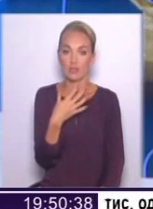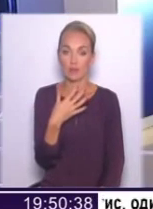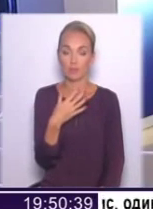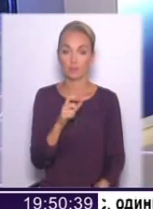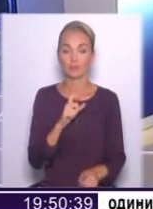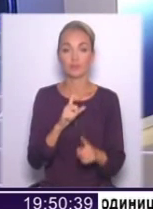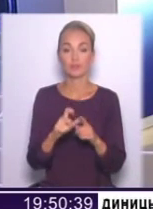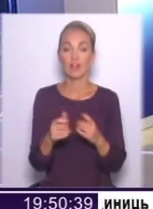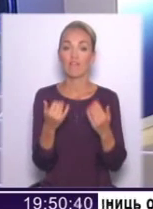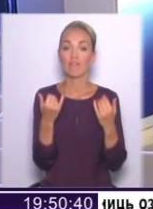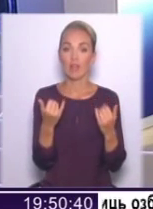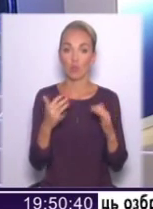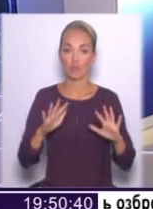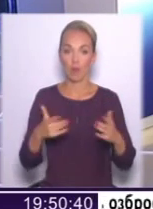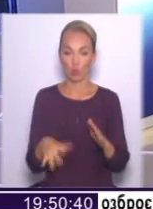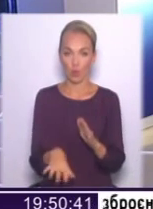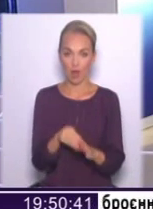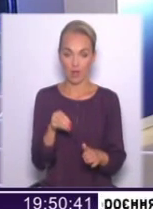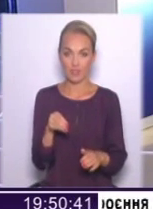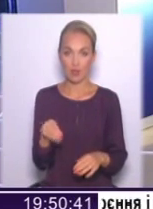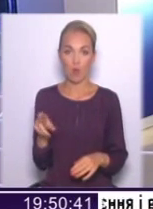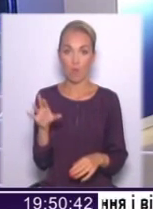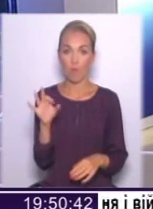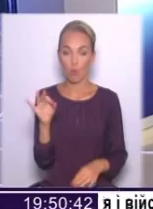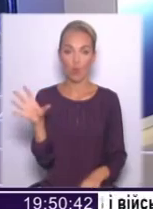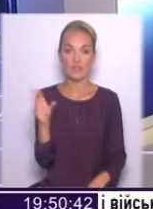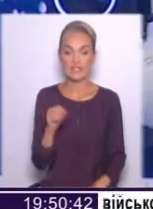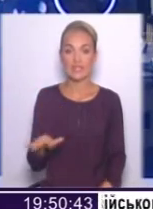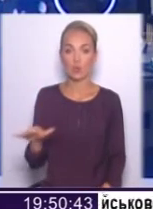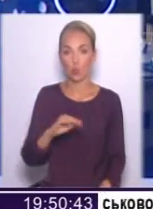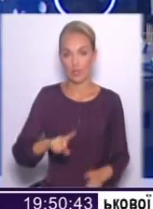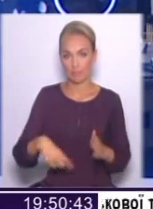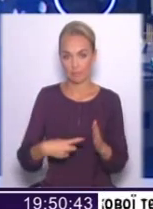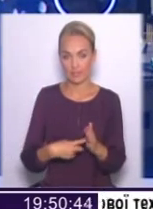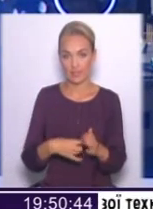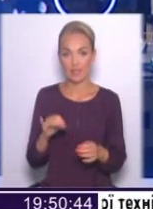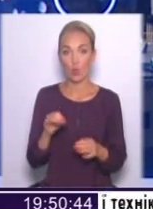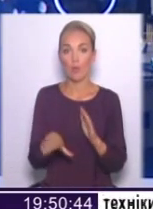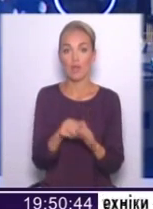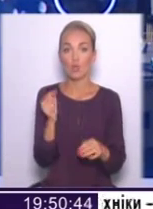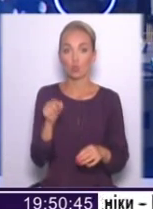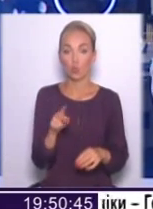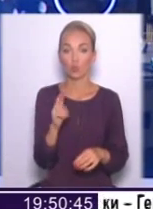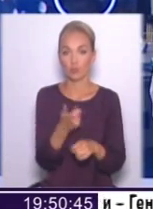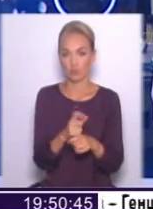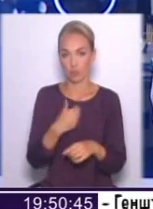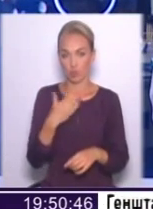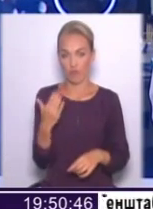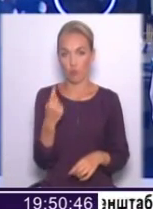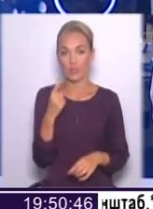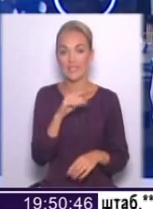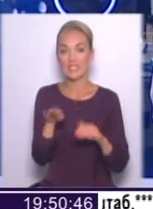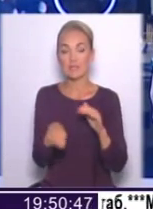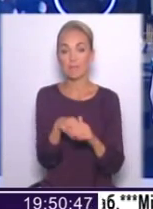обирається по всій території міста. І обирається той, хто найбільше проголосував. Це один із підвидів